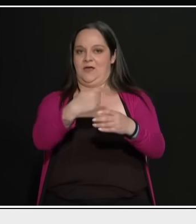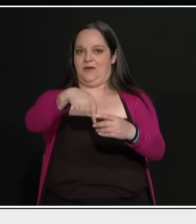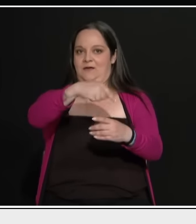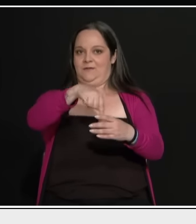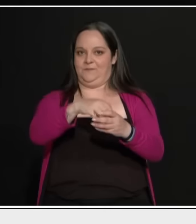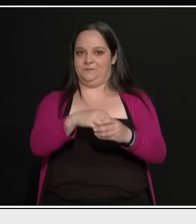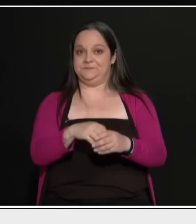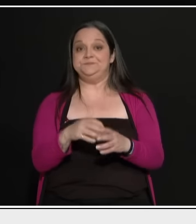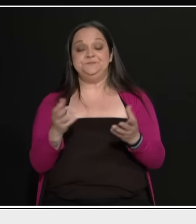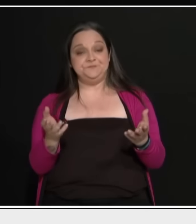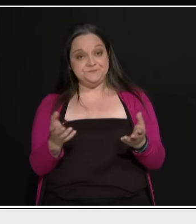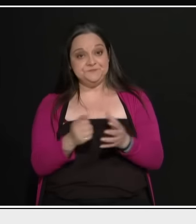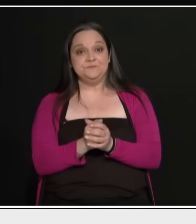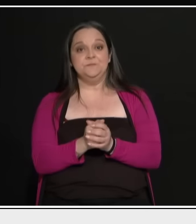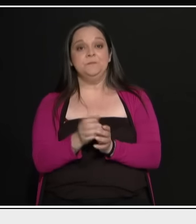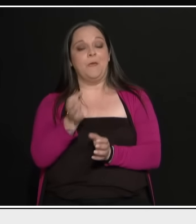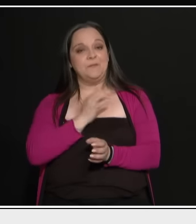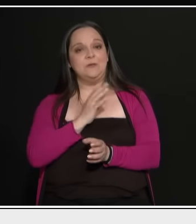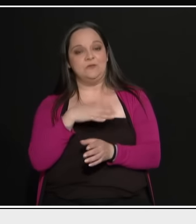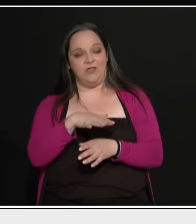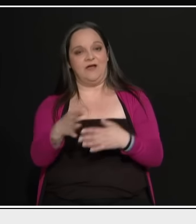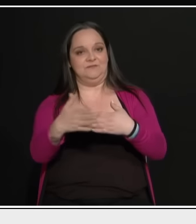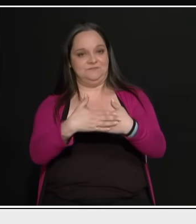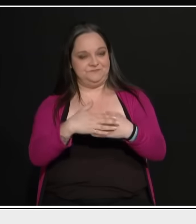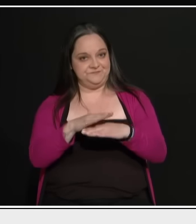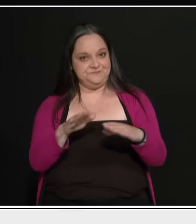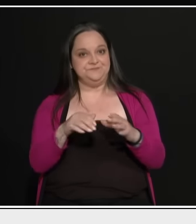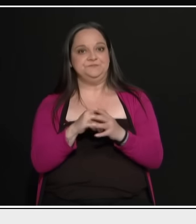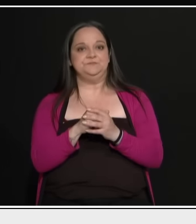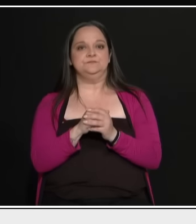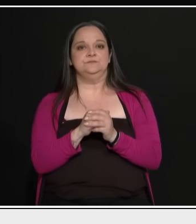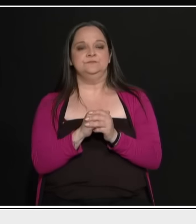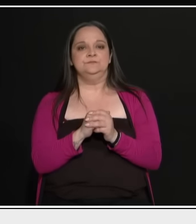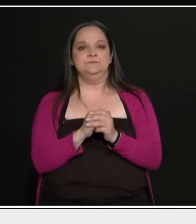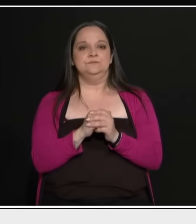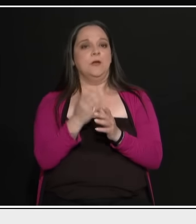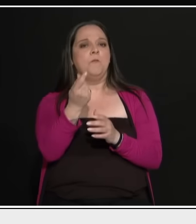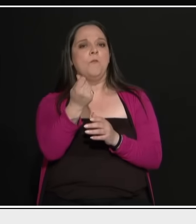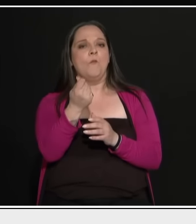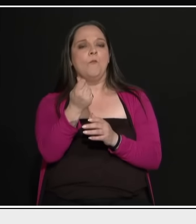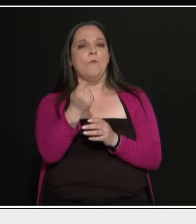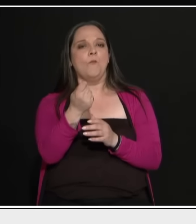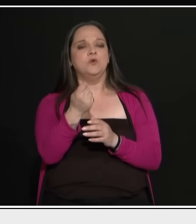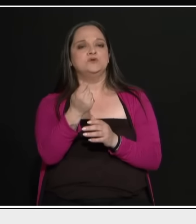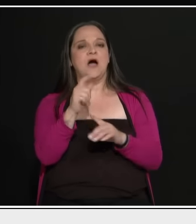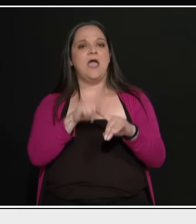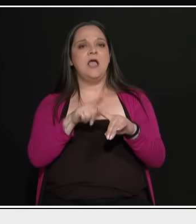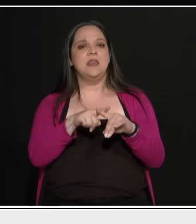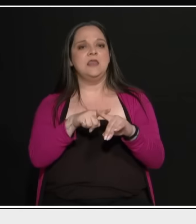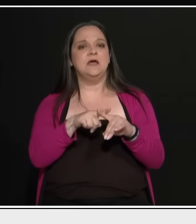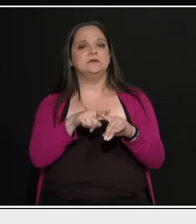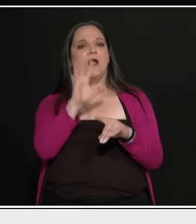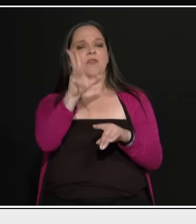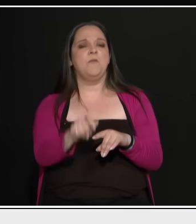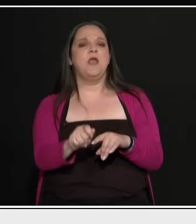Μάλιστα. Κύριε Πρόεδρε, πείτε μου λίγο κλείνοντας πόσα χρήματα χρειάζεται ο Έλληνας για να ζήσει. Ένα νέο